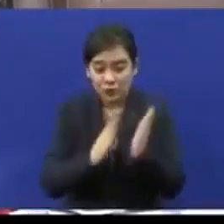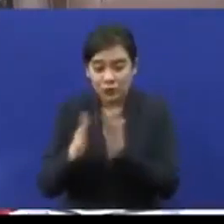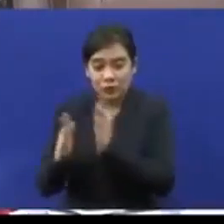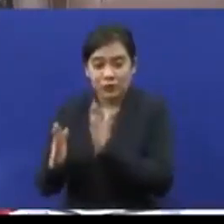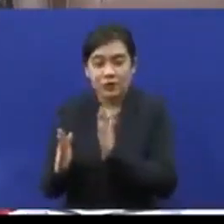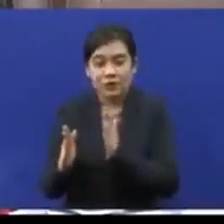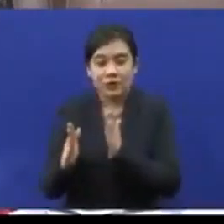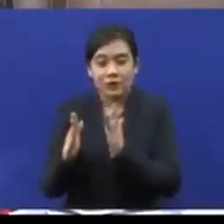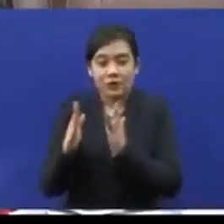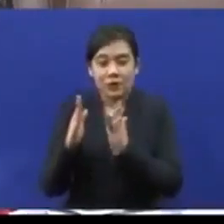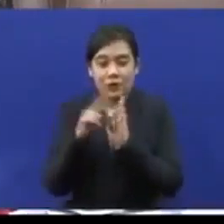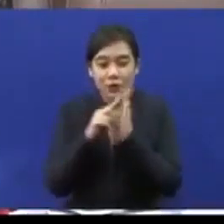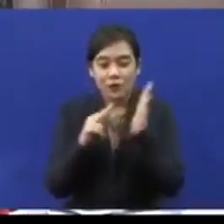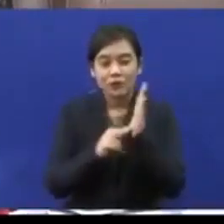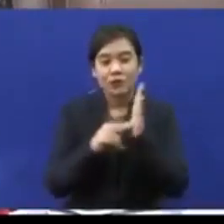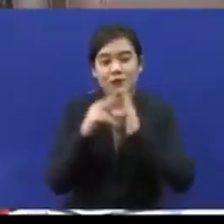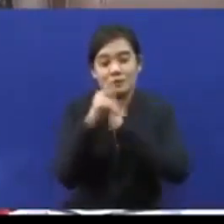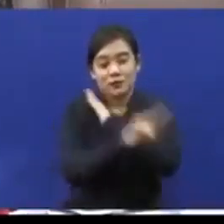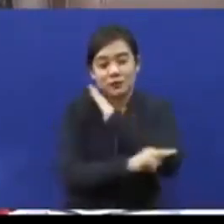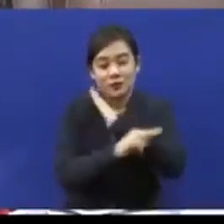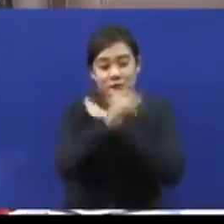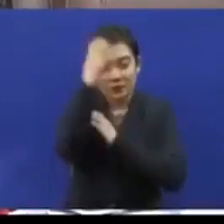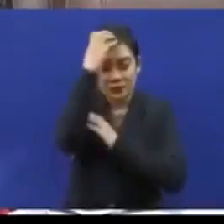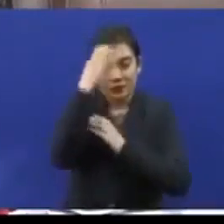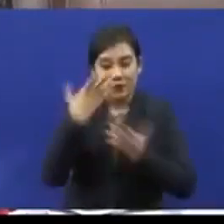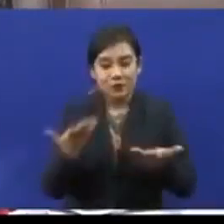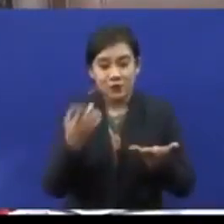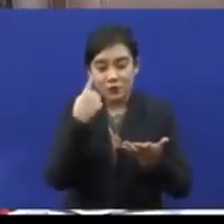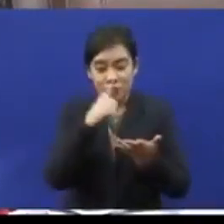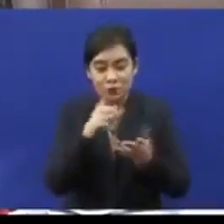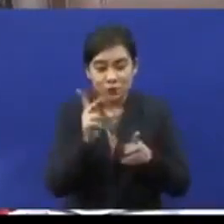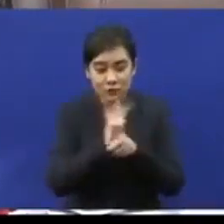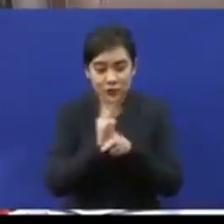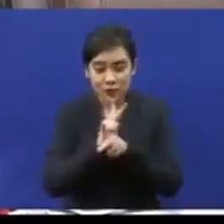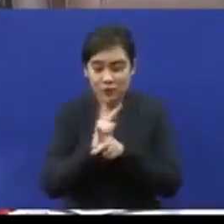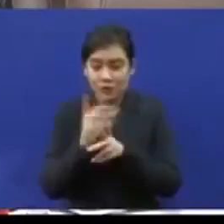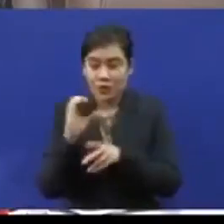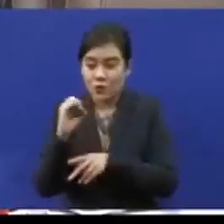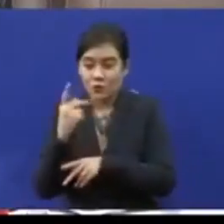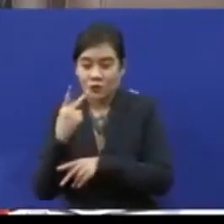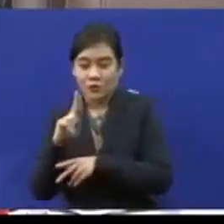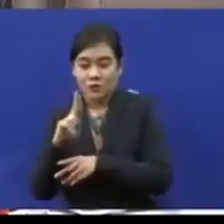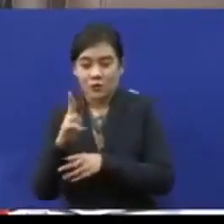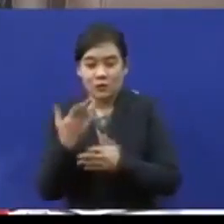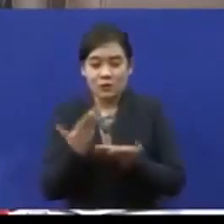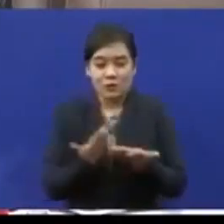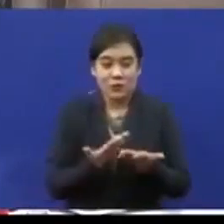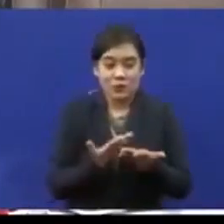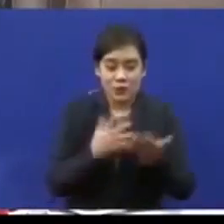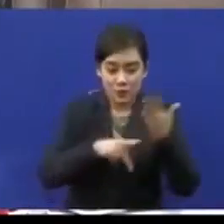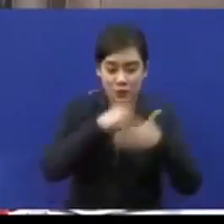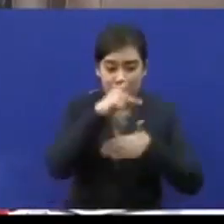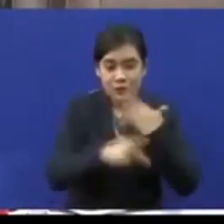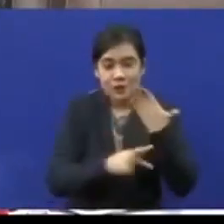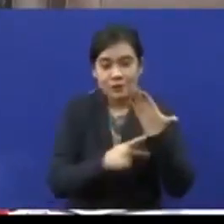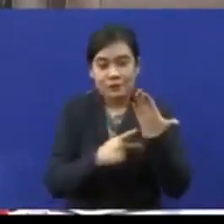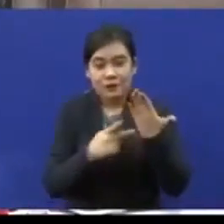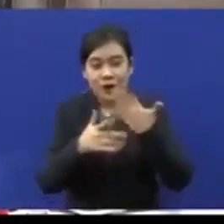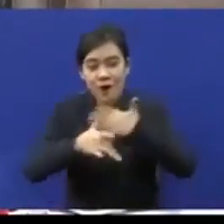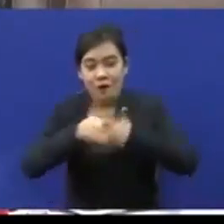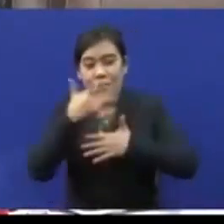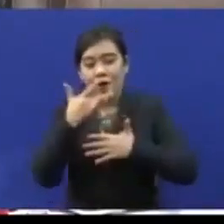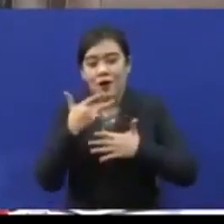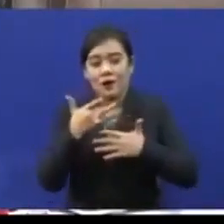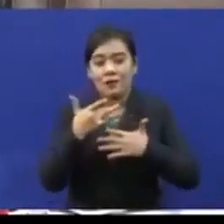strategik bagi meningkatkan kualiti hidup dan kebencian anak-anak kelainan upaya termasuk diagnosis, program penjagaan awal, pendidikan,